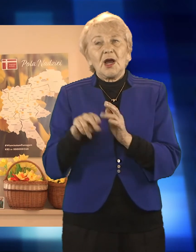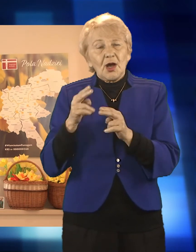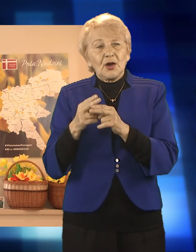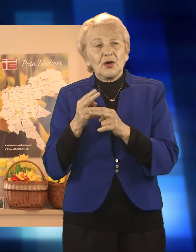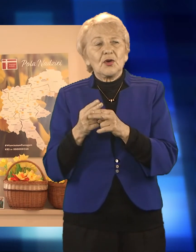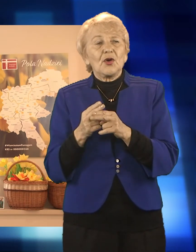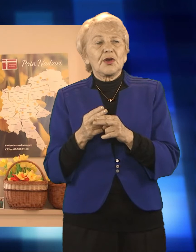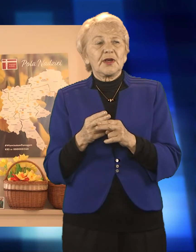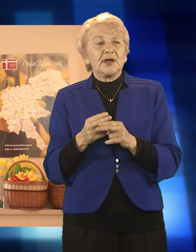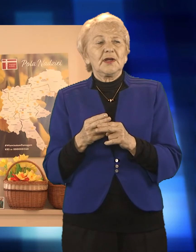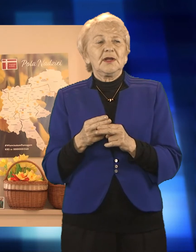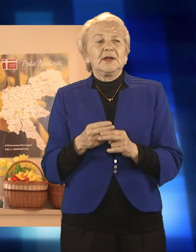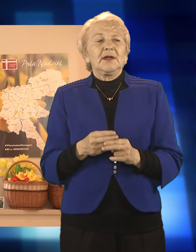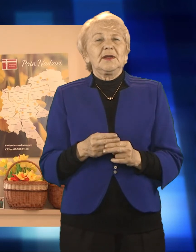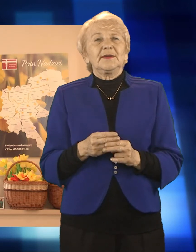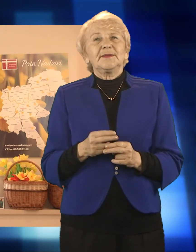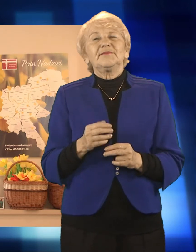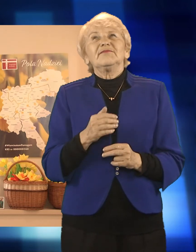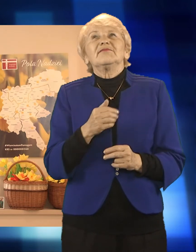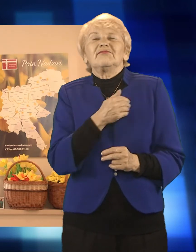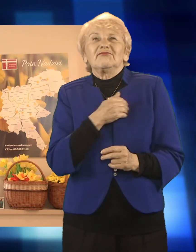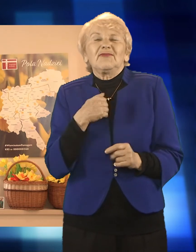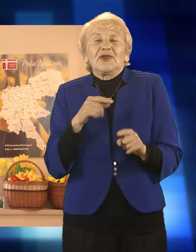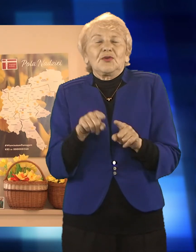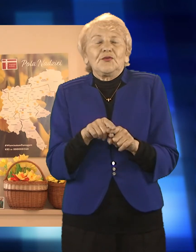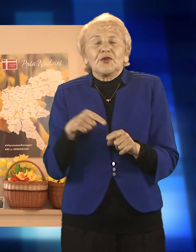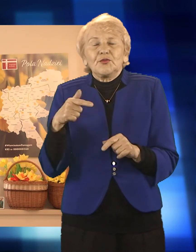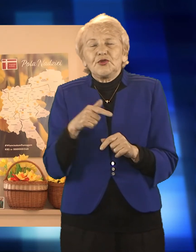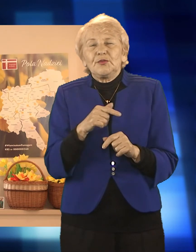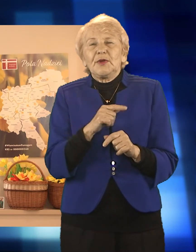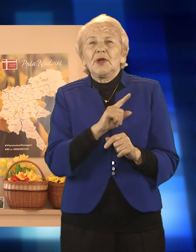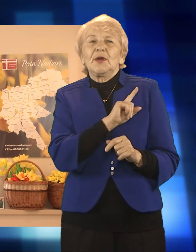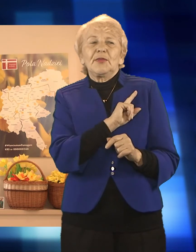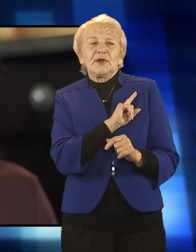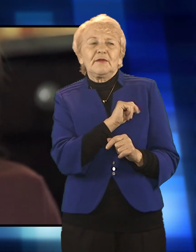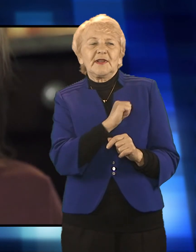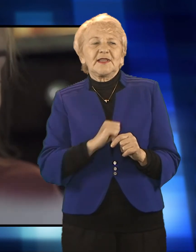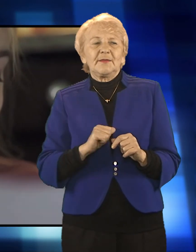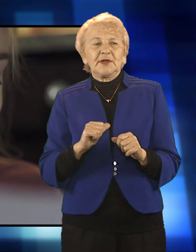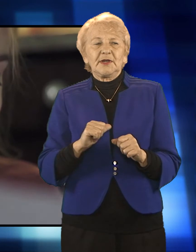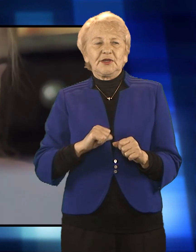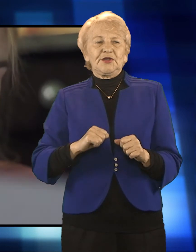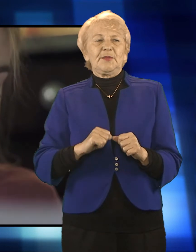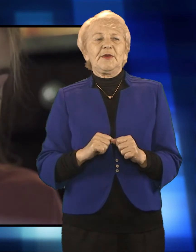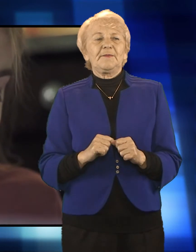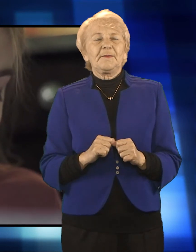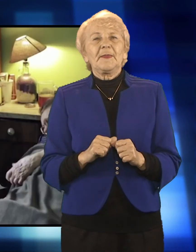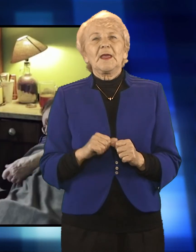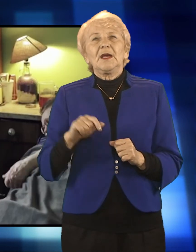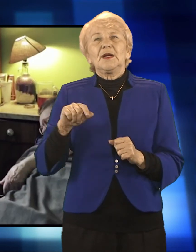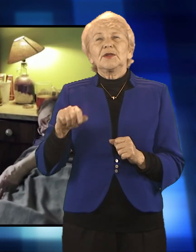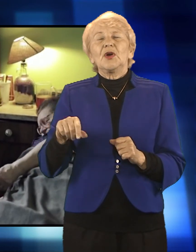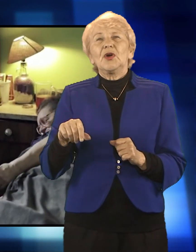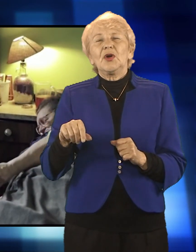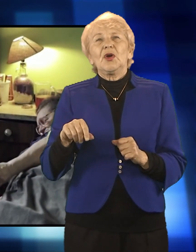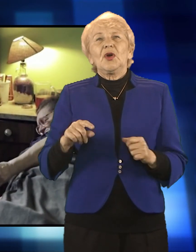wysokiego ryzyka, ale też dla nas, bo my idziemy później też do naszych domów. Co ważne, organizacja finansowana jest przez